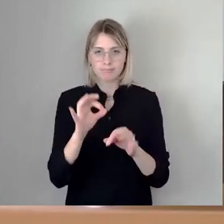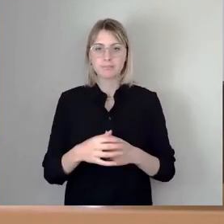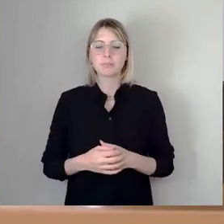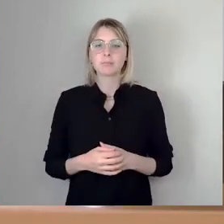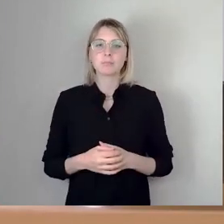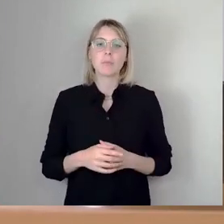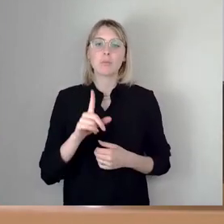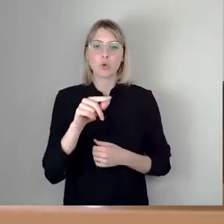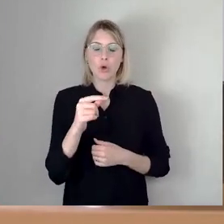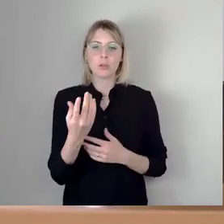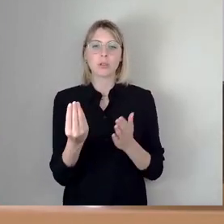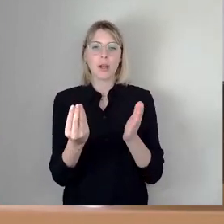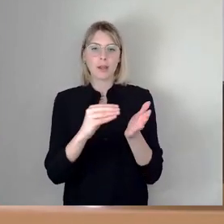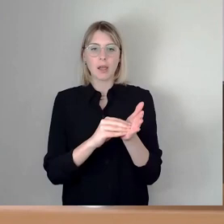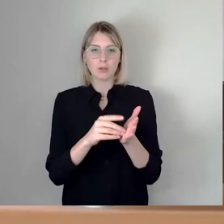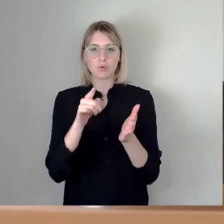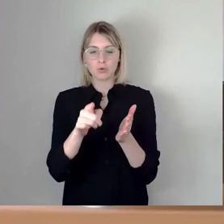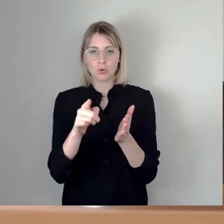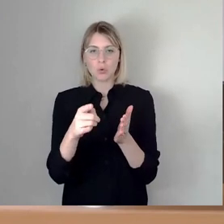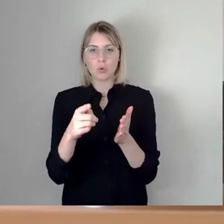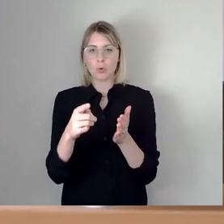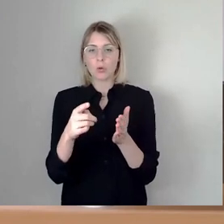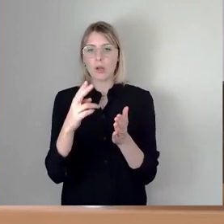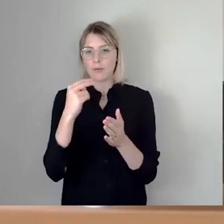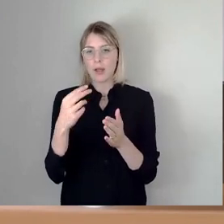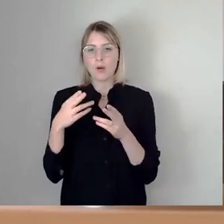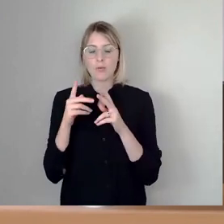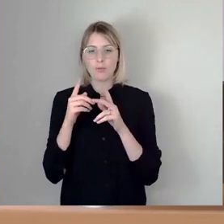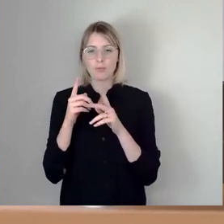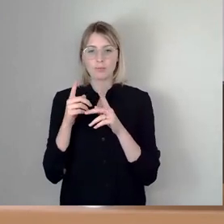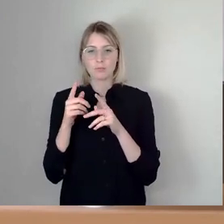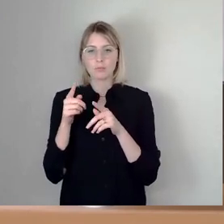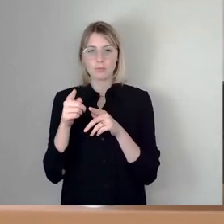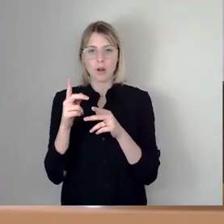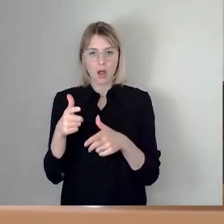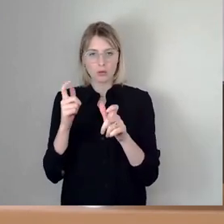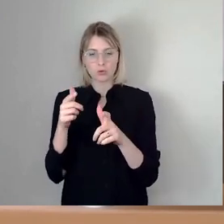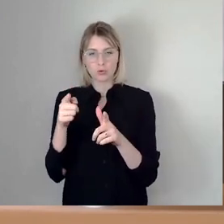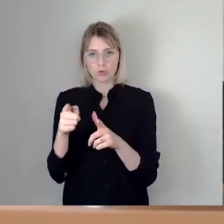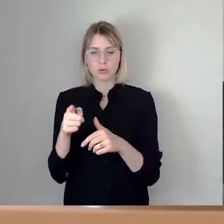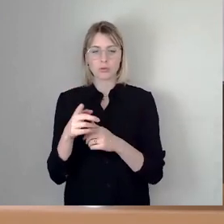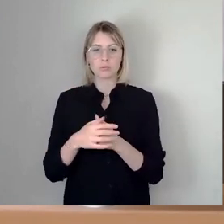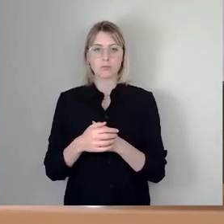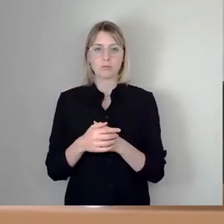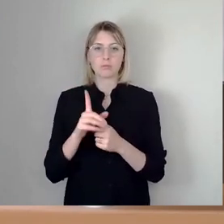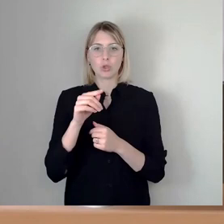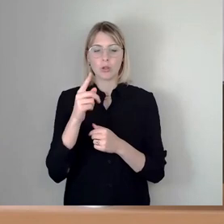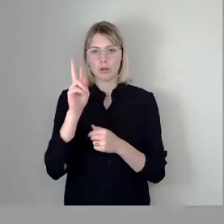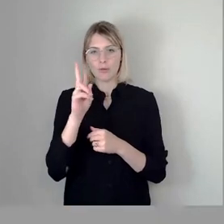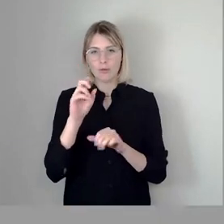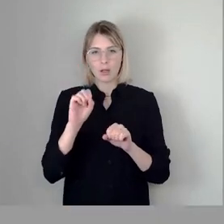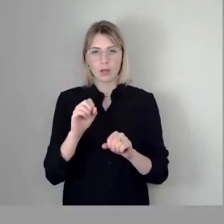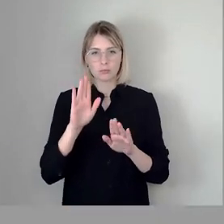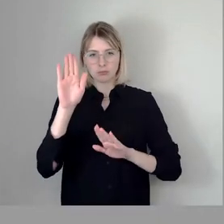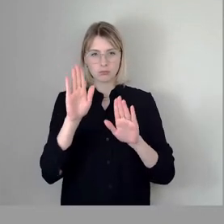den federführenden Ausschuss Bericht den wurde ich jetzt so zur Abstimmung stellen wer hier zustimmen kann den bitte ich um das Stimmzeichen